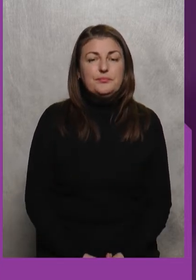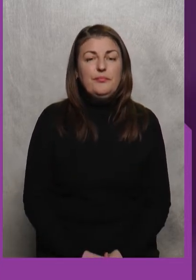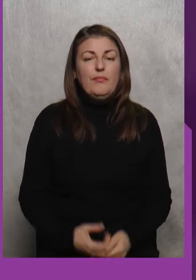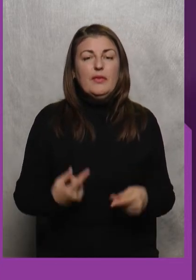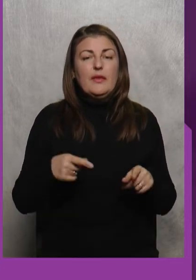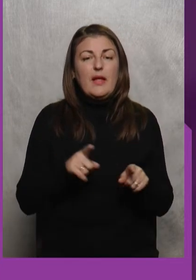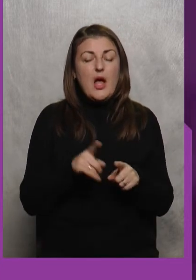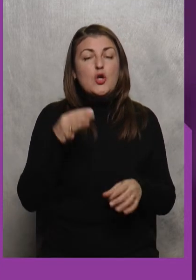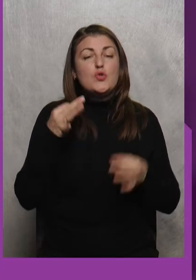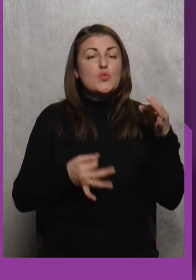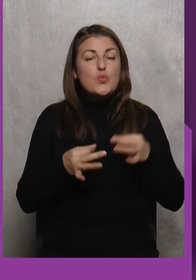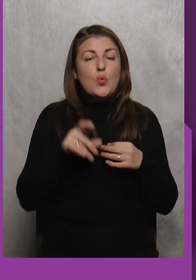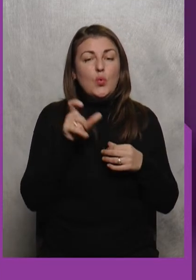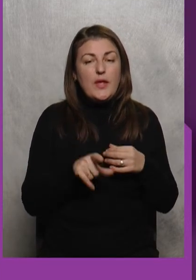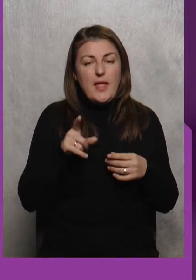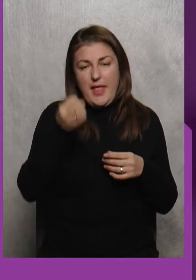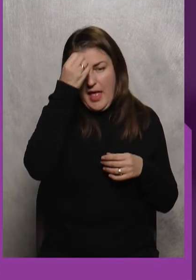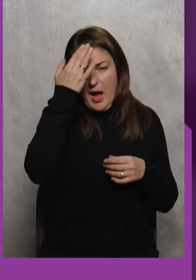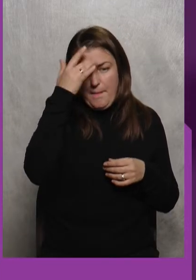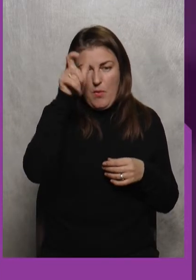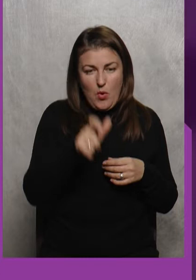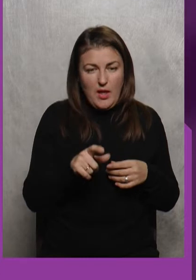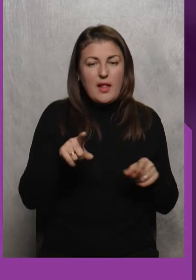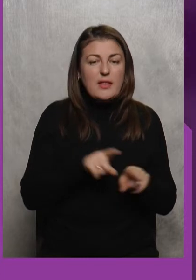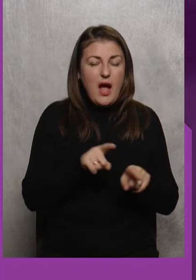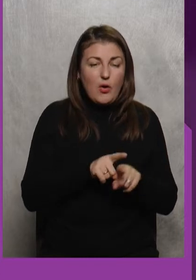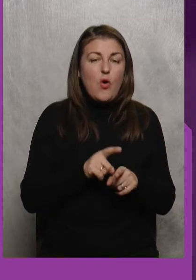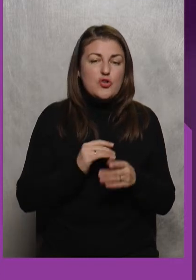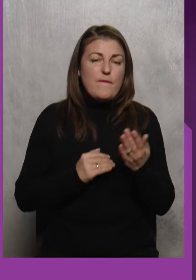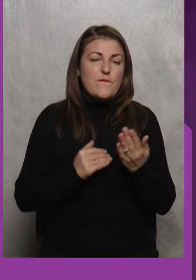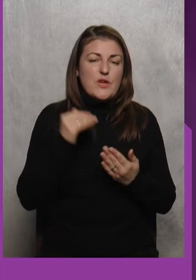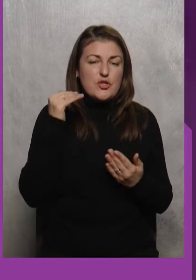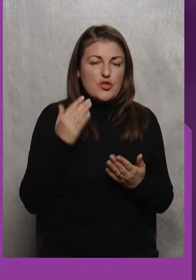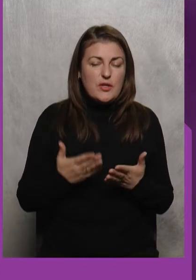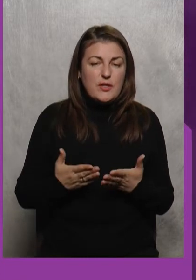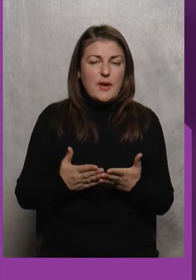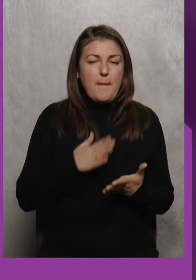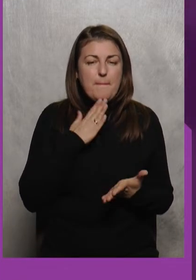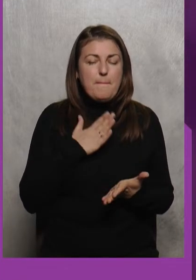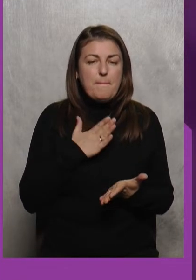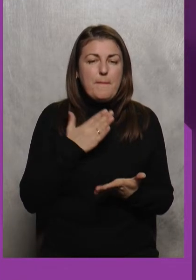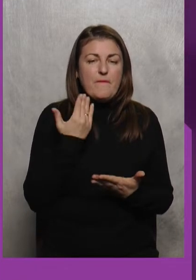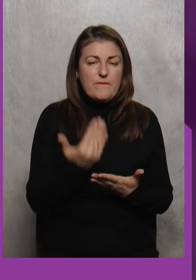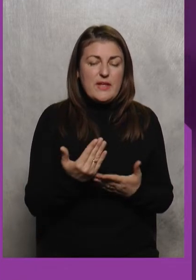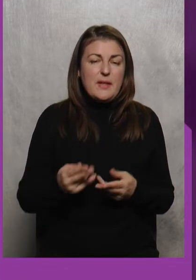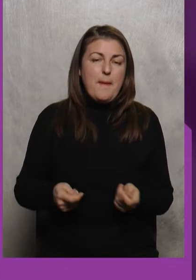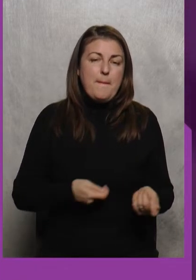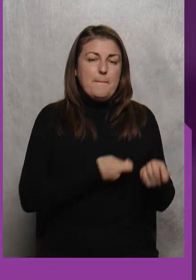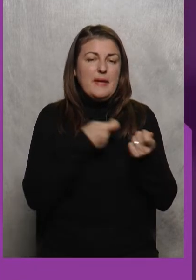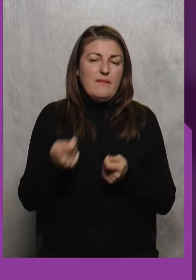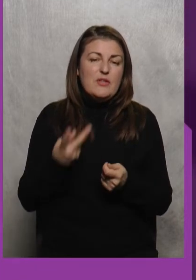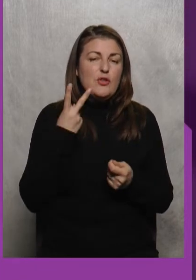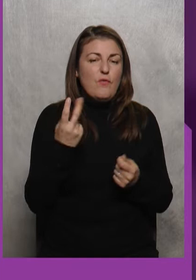Судді Японець Суддя Також Вище Має Він Він привіз Двух